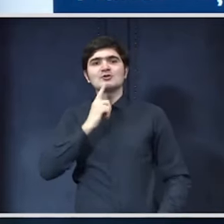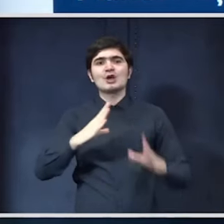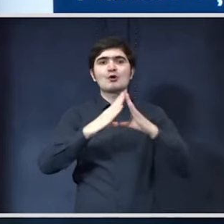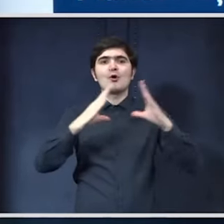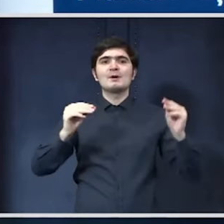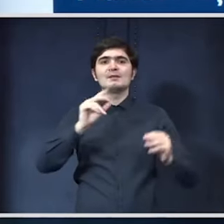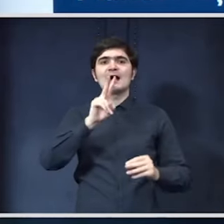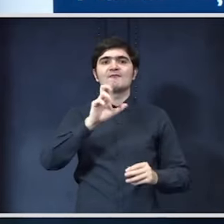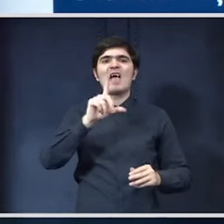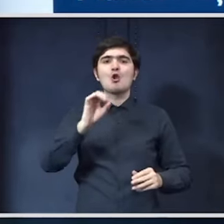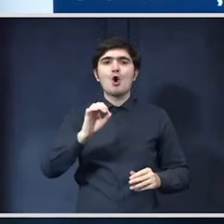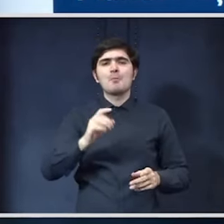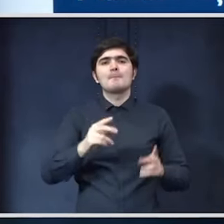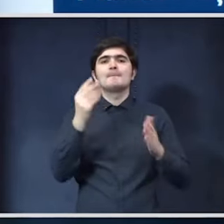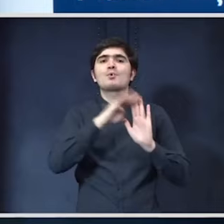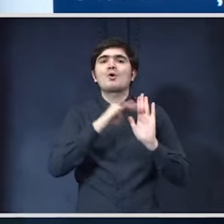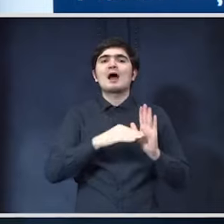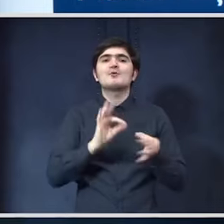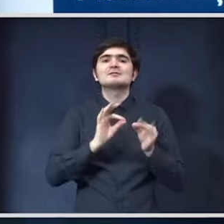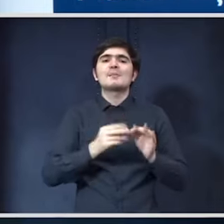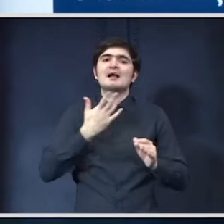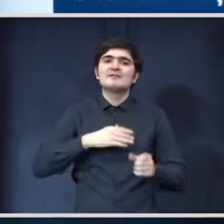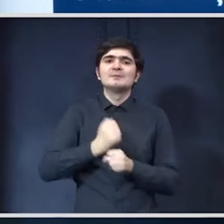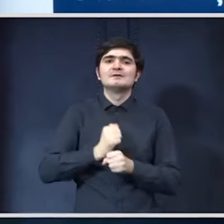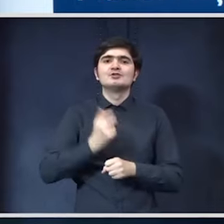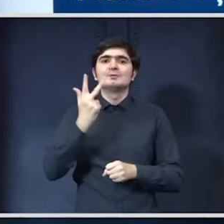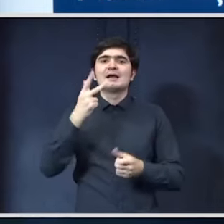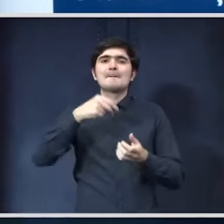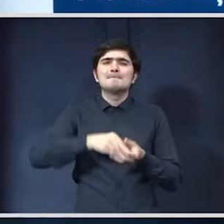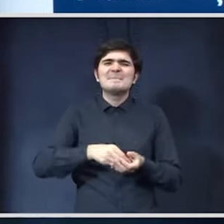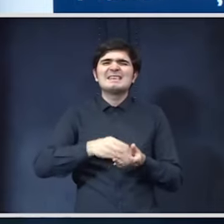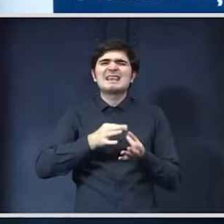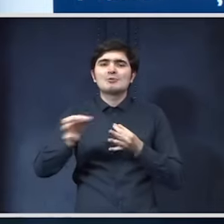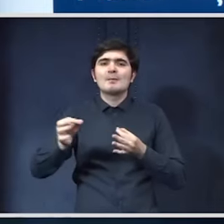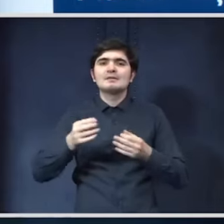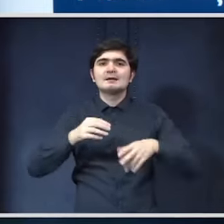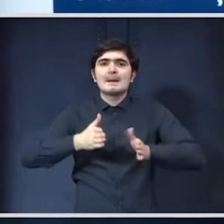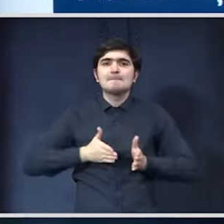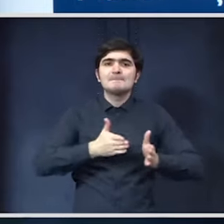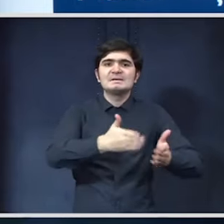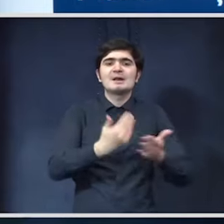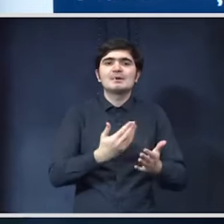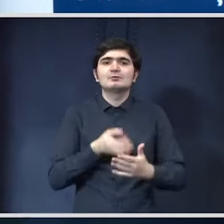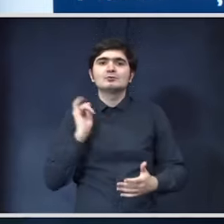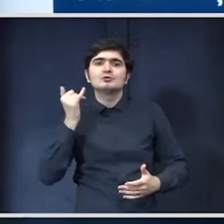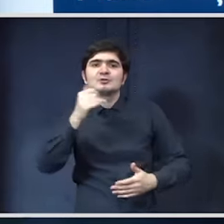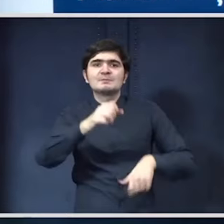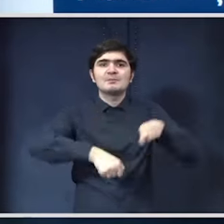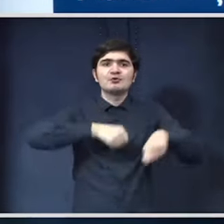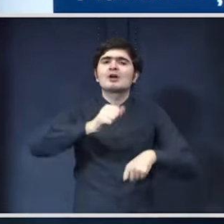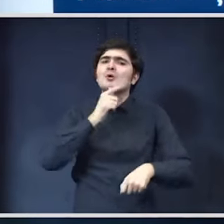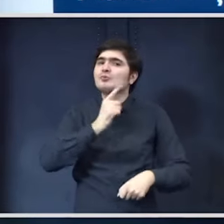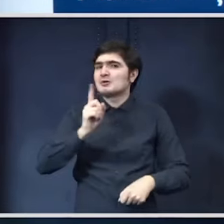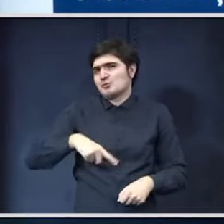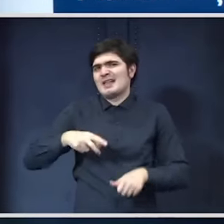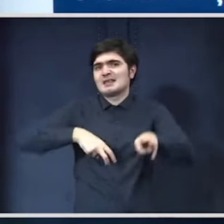propunem 3000 de kilometri de piste pentru turismul pe bicicletă prin locurile în care nu trec